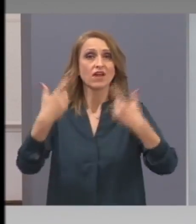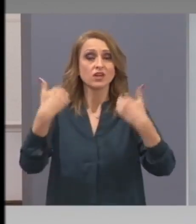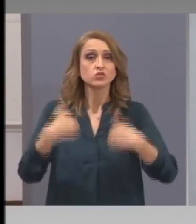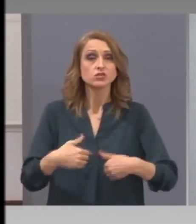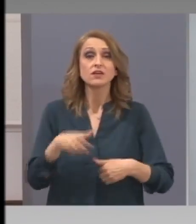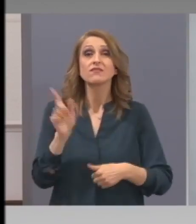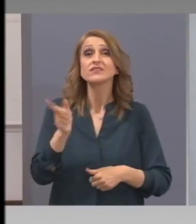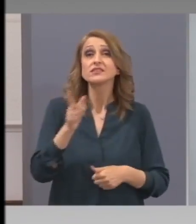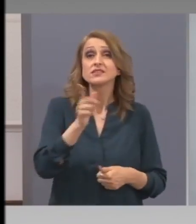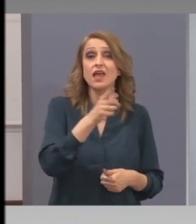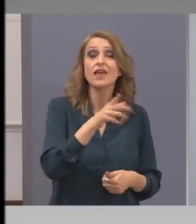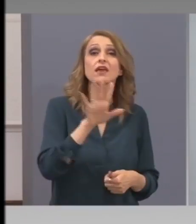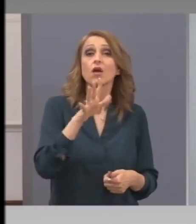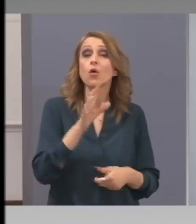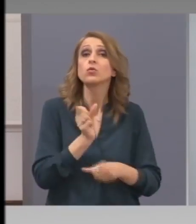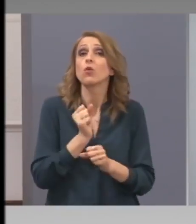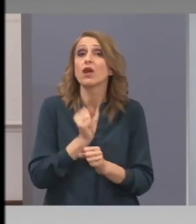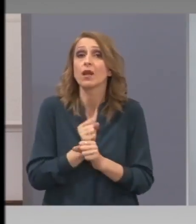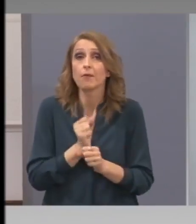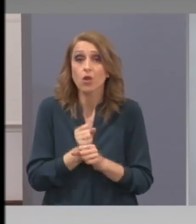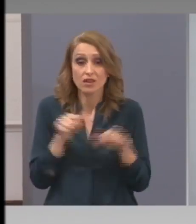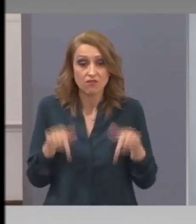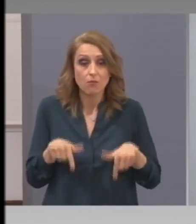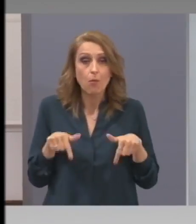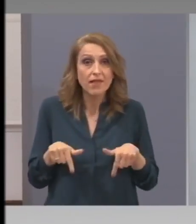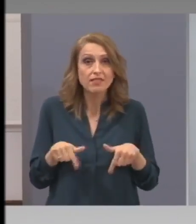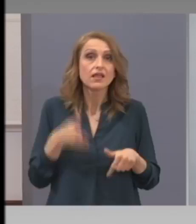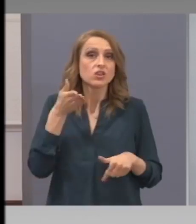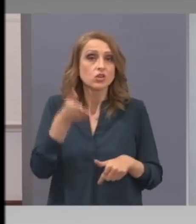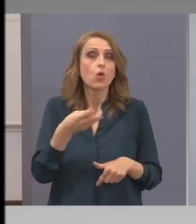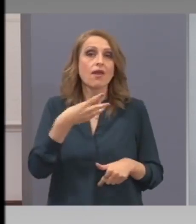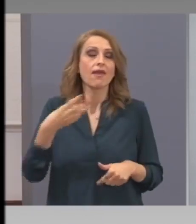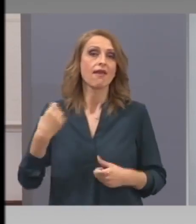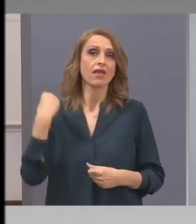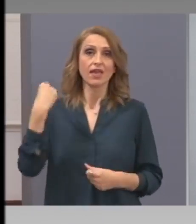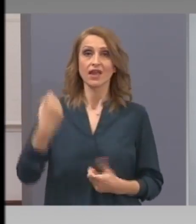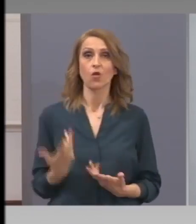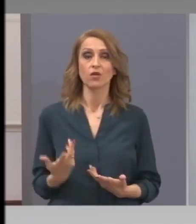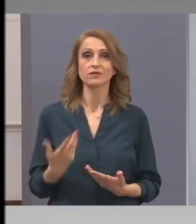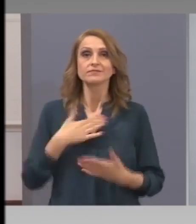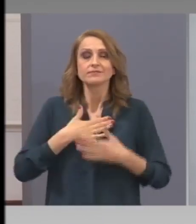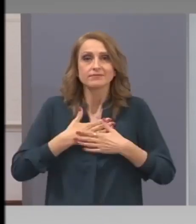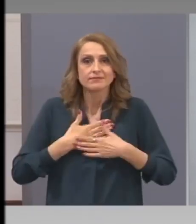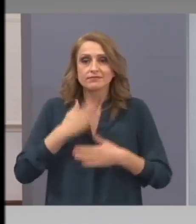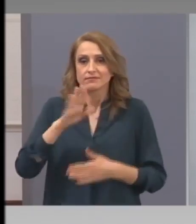който в този момент работи, е герой, защото благодарение на неговият труд